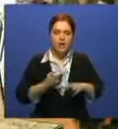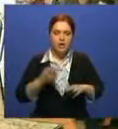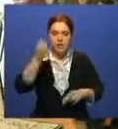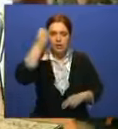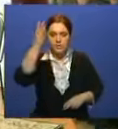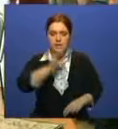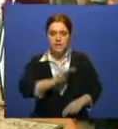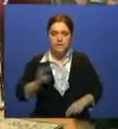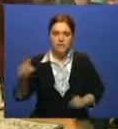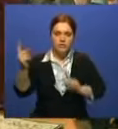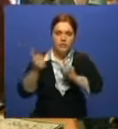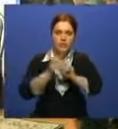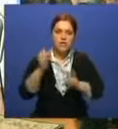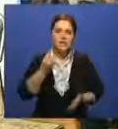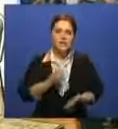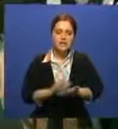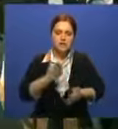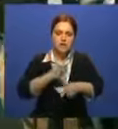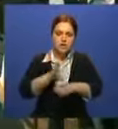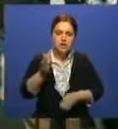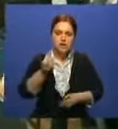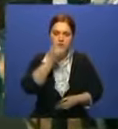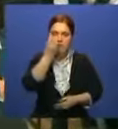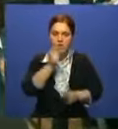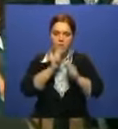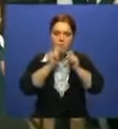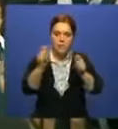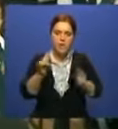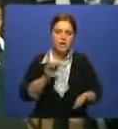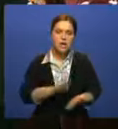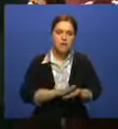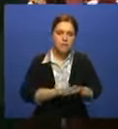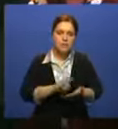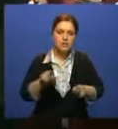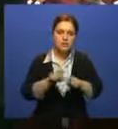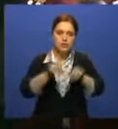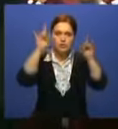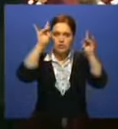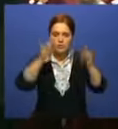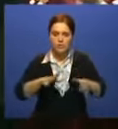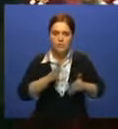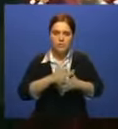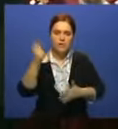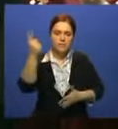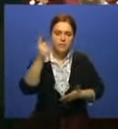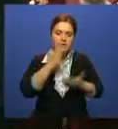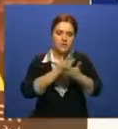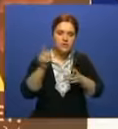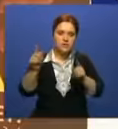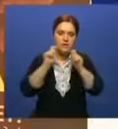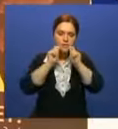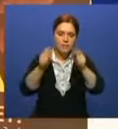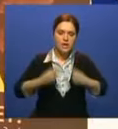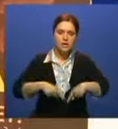встречают как самых дорогих гостей, цветами и аплодисментами. Ждал артистов и приятный сюрприз. Они в числе первых стали участниками акции